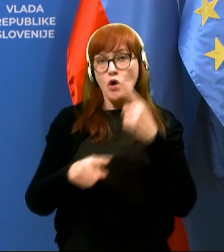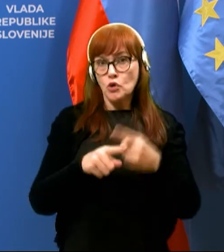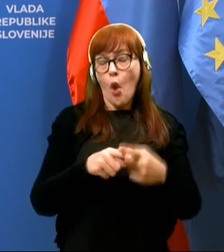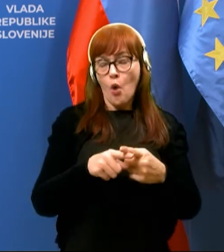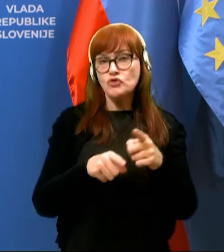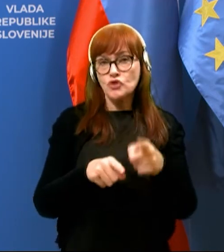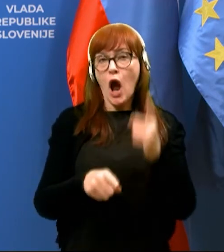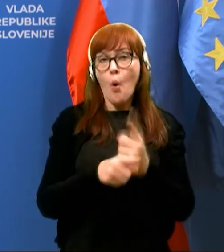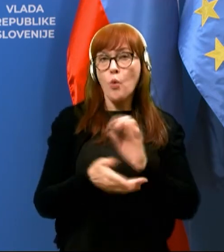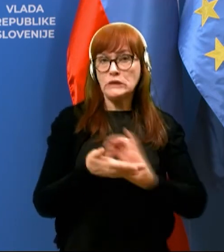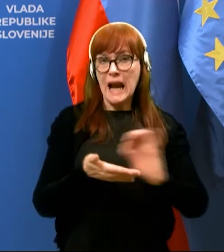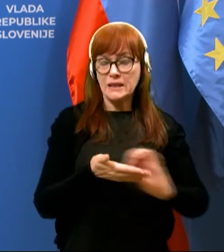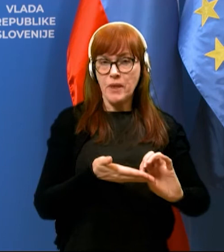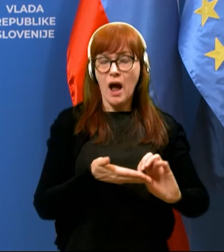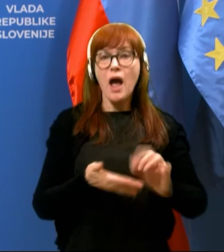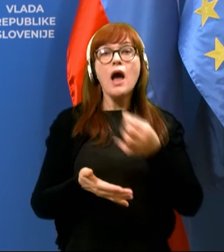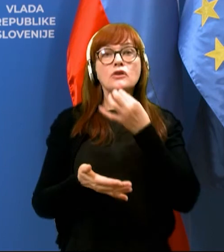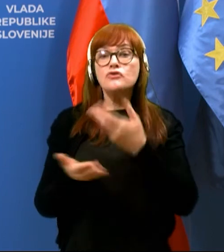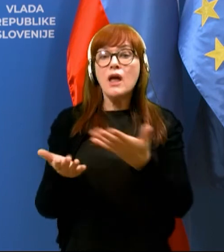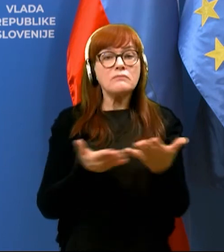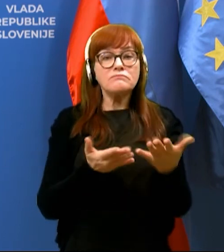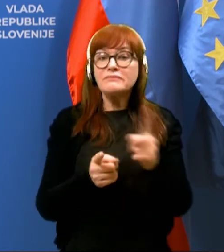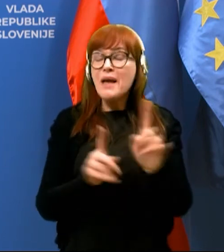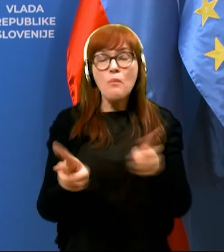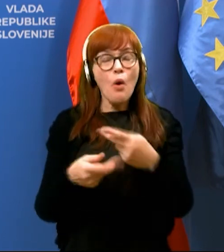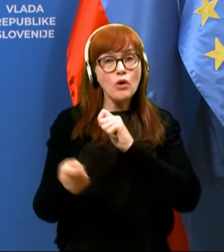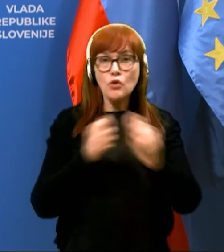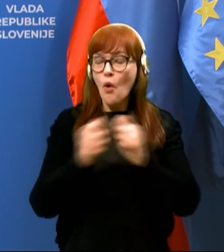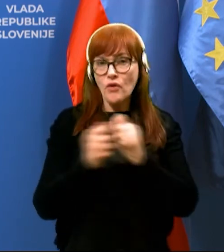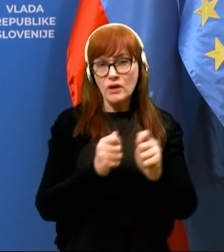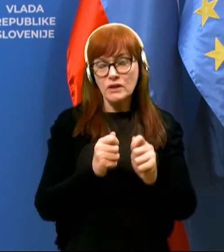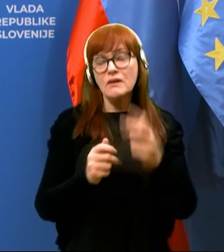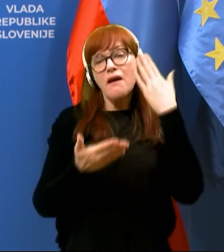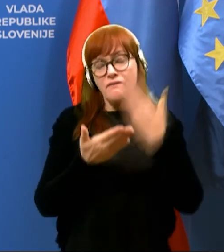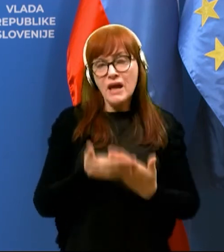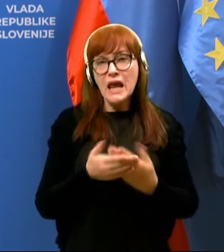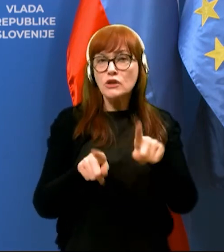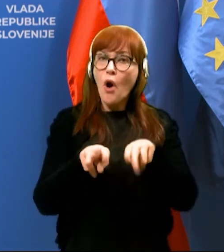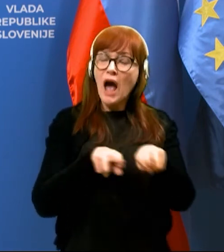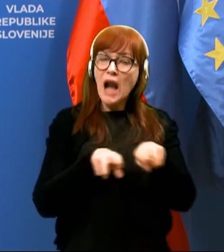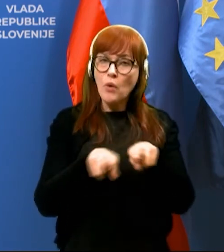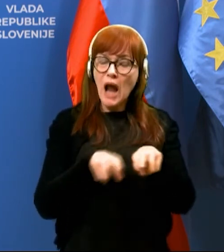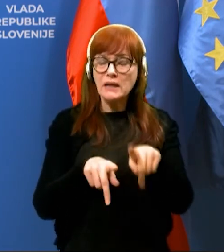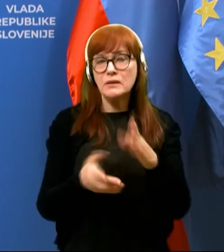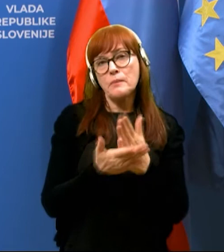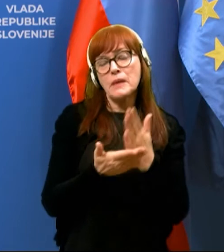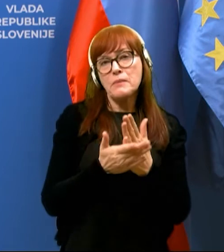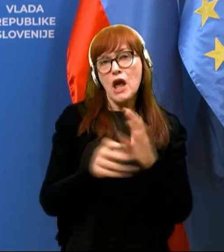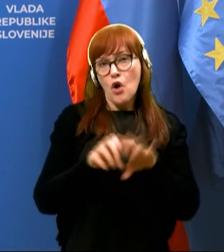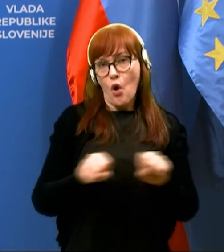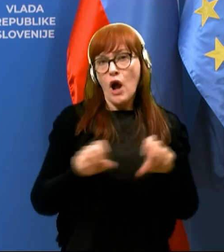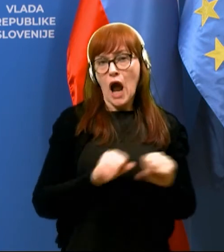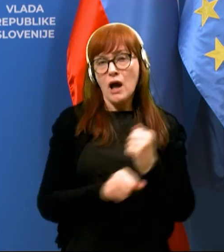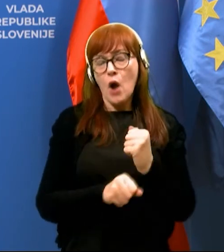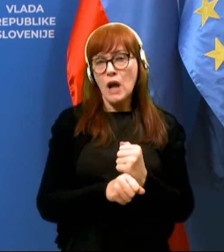odredba. Seveda, če pa, ki se kje ne bo možno dogovoriti, pa bodo verjetno ravnateli o tem ustrezno ravnali. Kar se